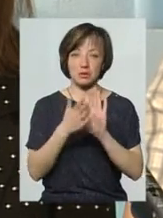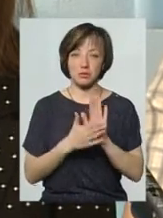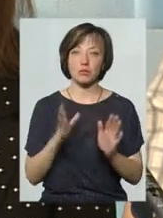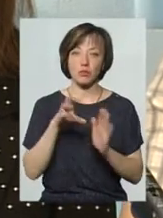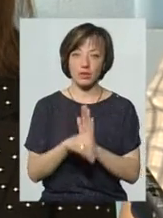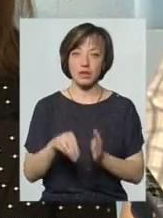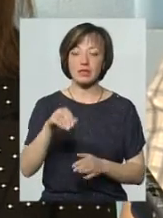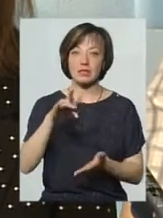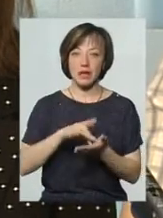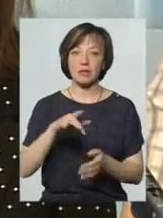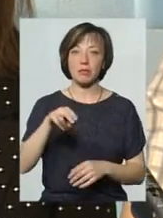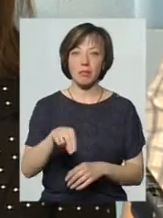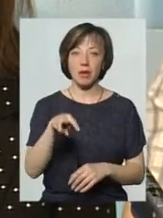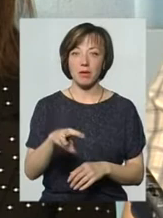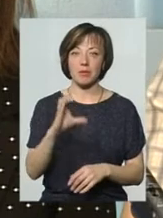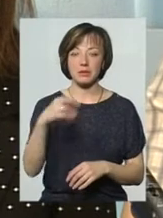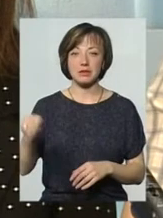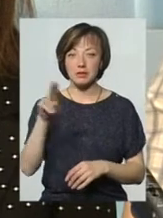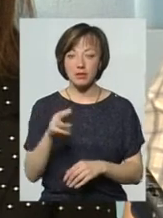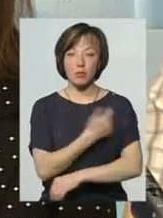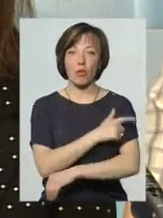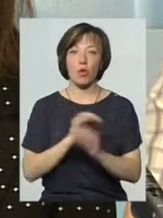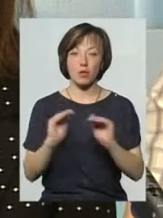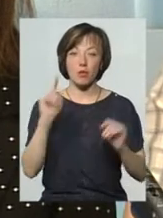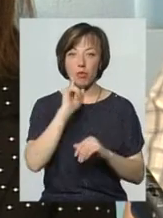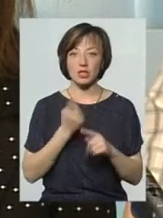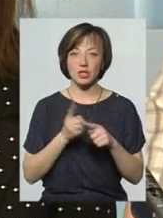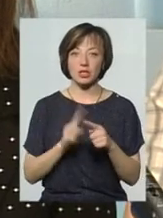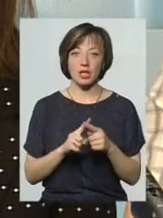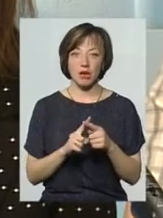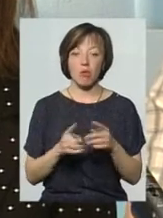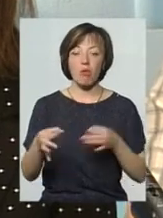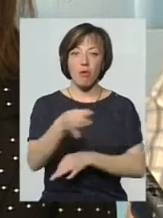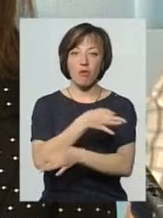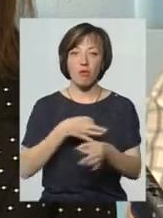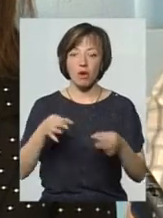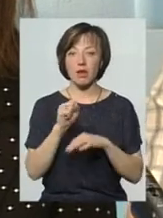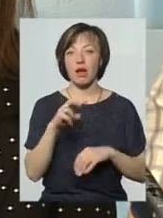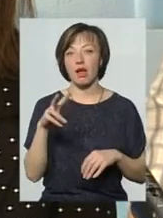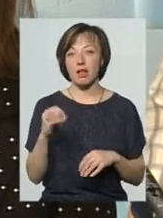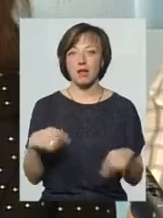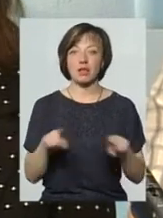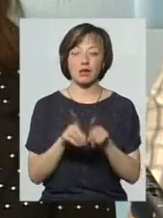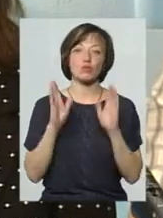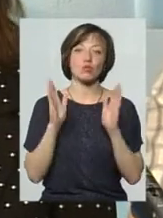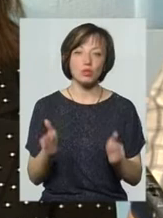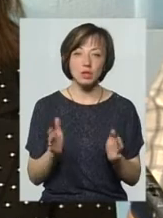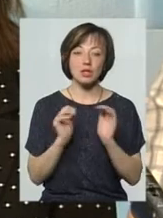в центрах ПМСД, і в поліклініках. В дитячій поки що це ще на базі обговорення, але теж буде.